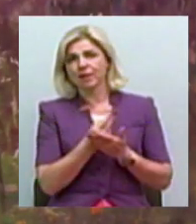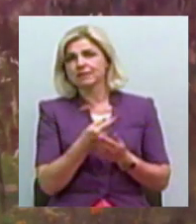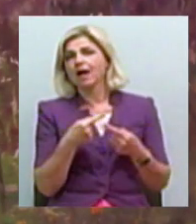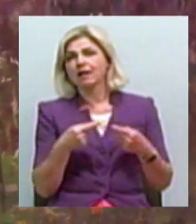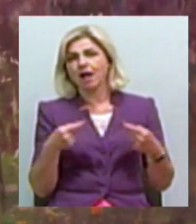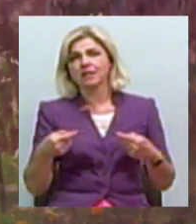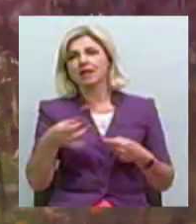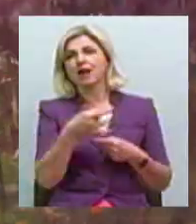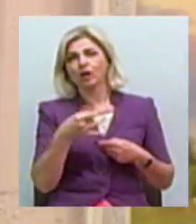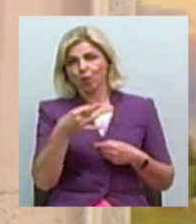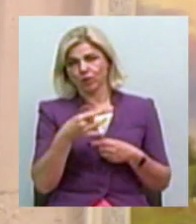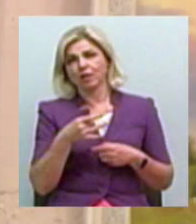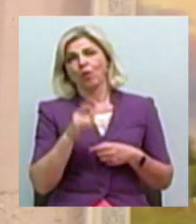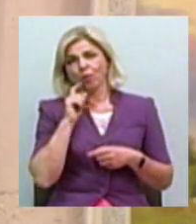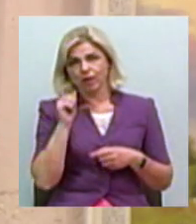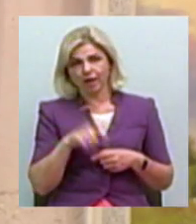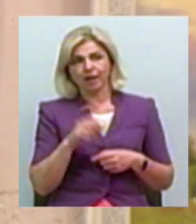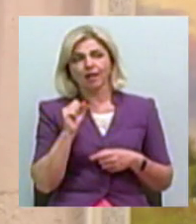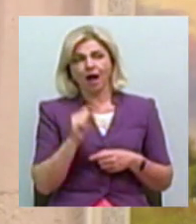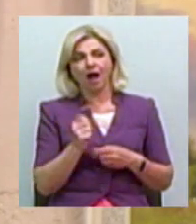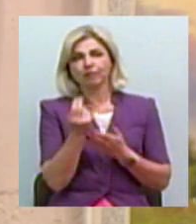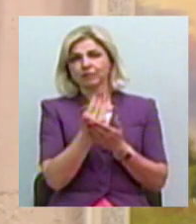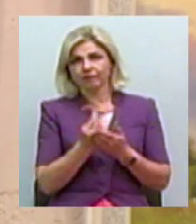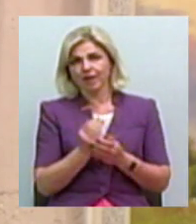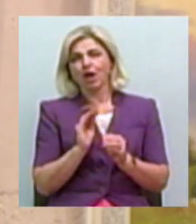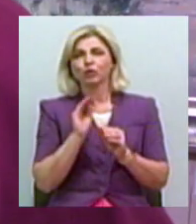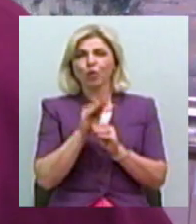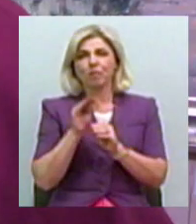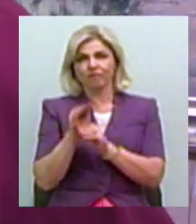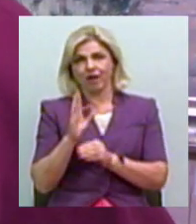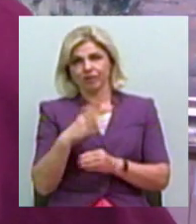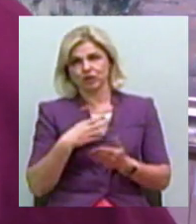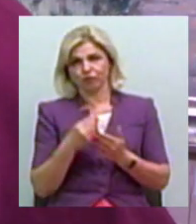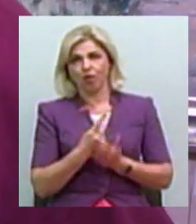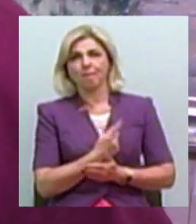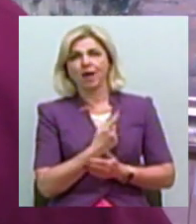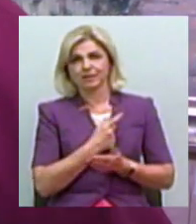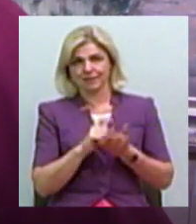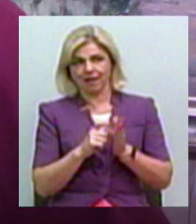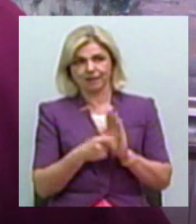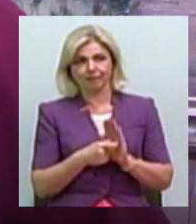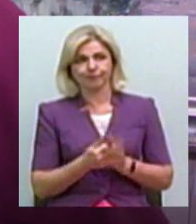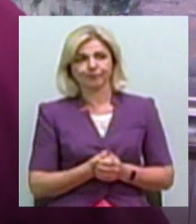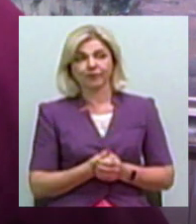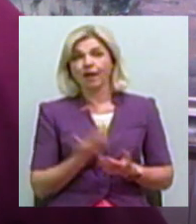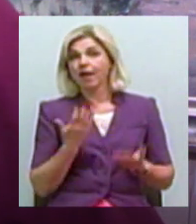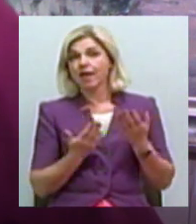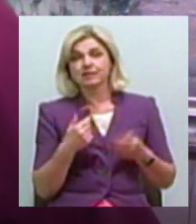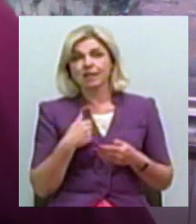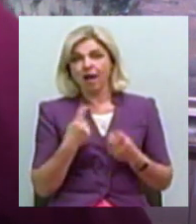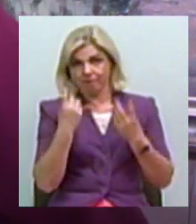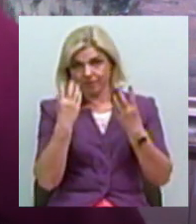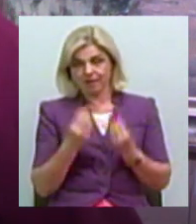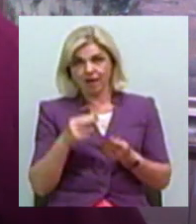виїжджає на пленери. А й туди доробляє вже в майстерні. Я, якщо не взяв пензля в руки, то я втратив день.